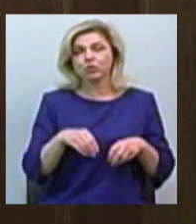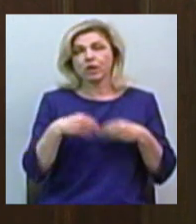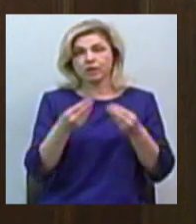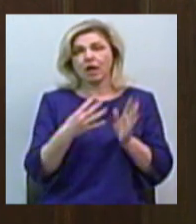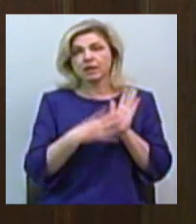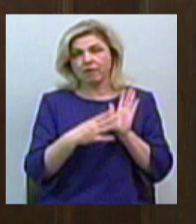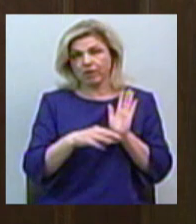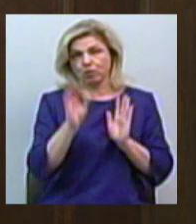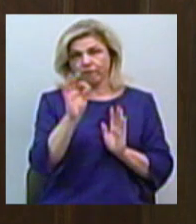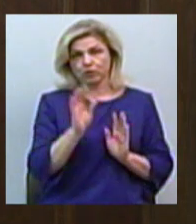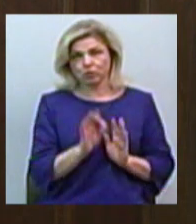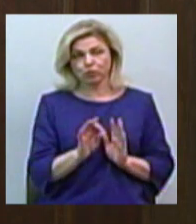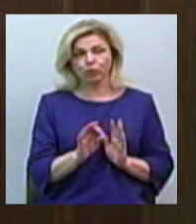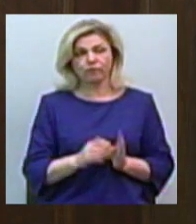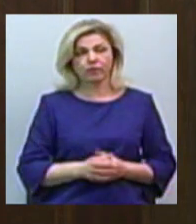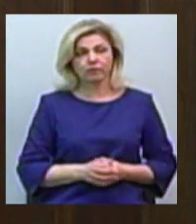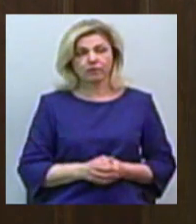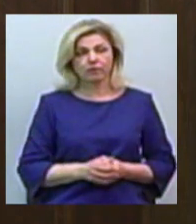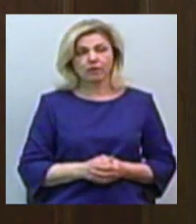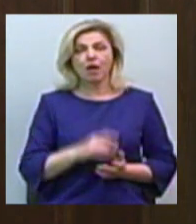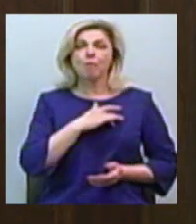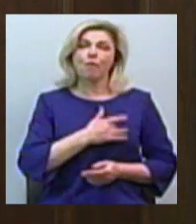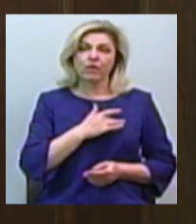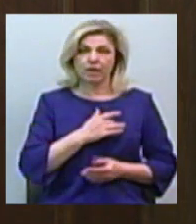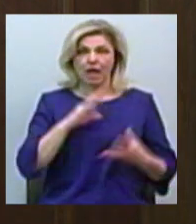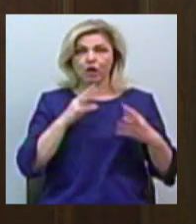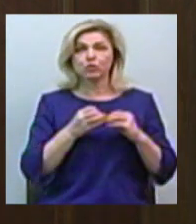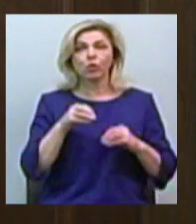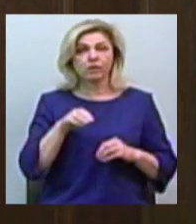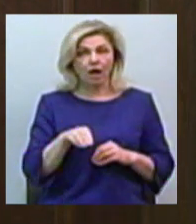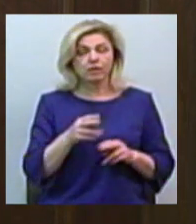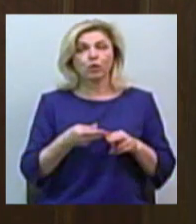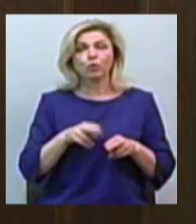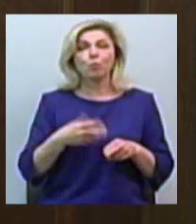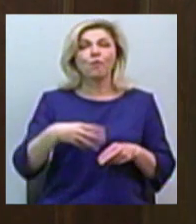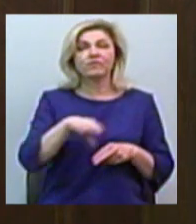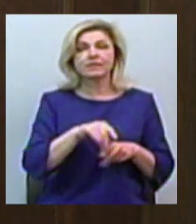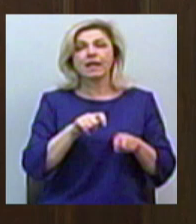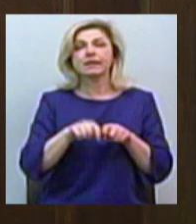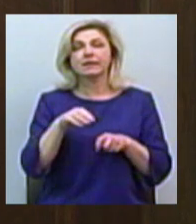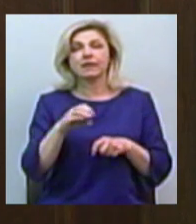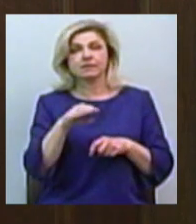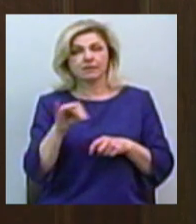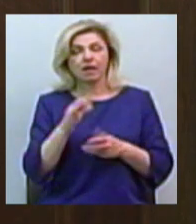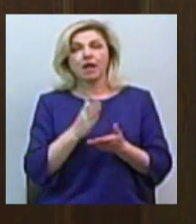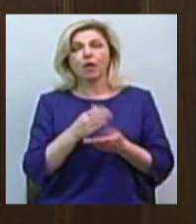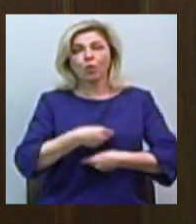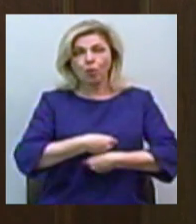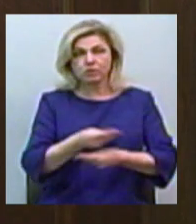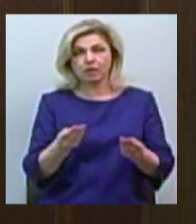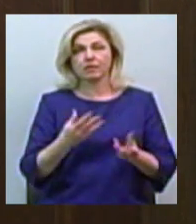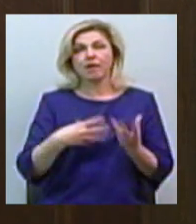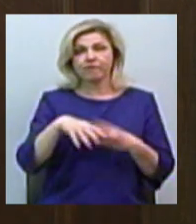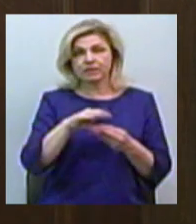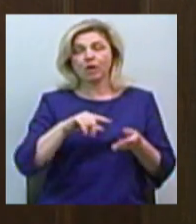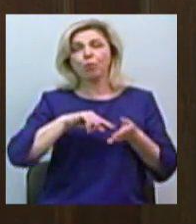90% ймовірністю результати. Тому всі тести знаходяться роздані всім,